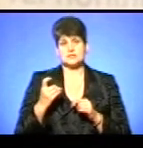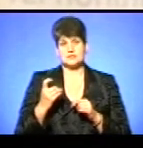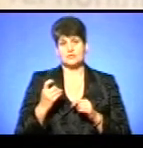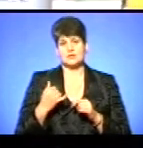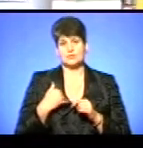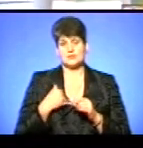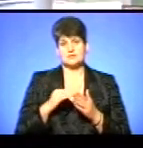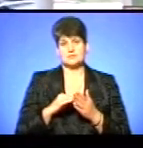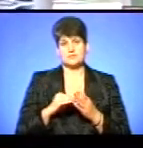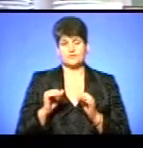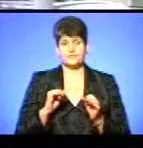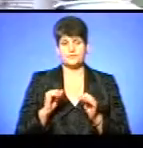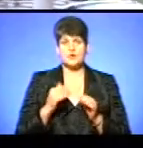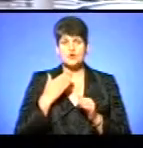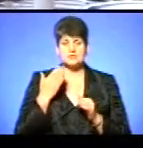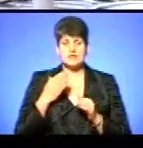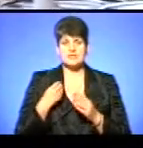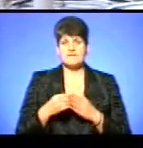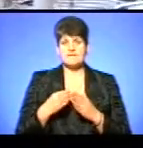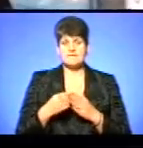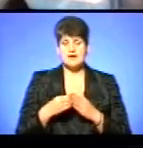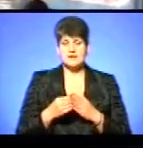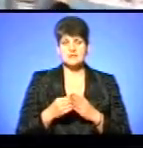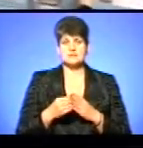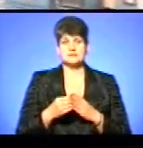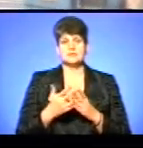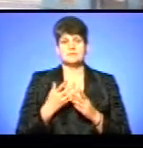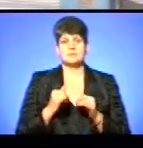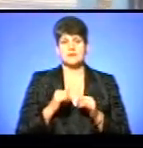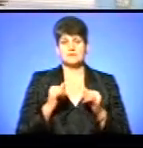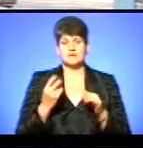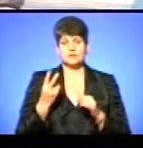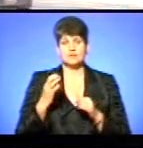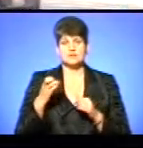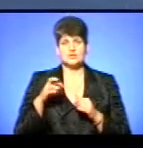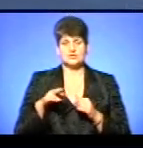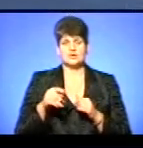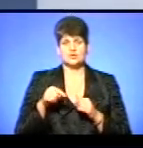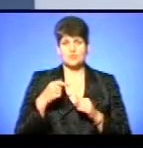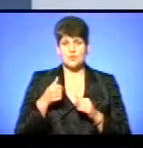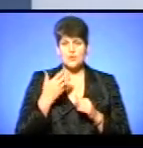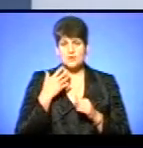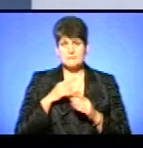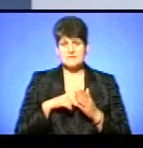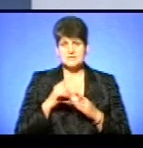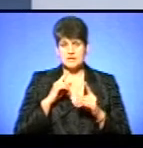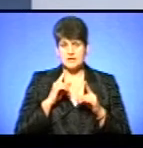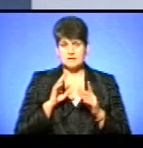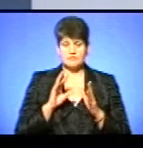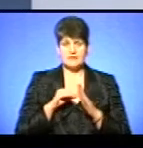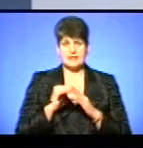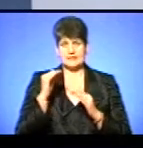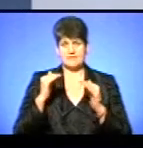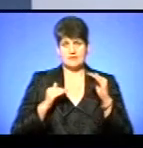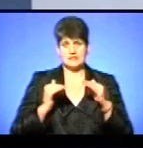анонсує уряд. Востаннє вартість проїзду у громадському транспорті Тернополя підвищили 2 січня цього року, коли міська рада ввела диференційований